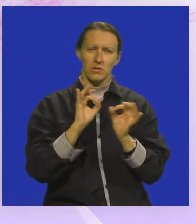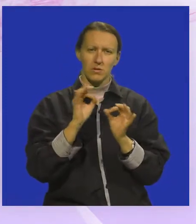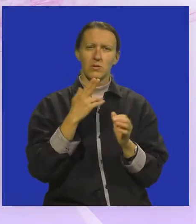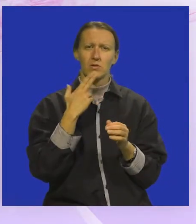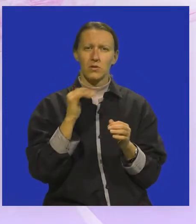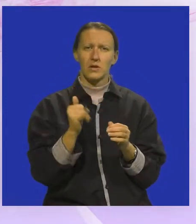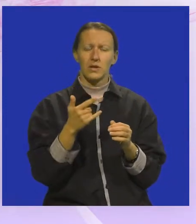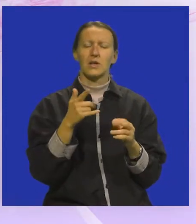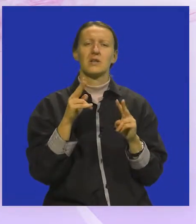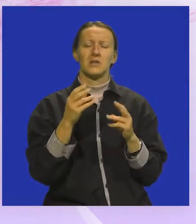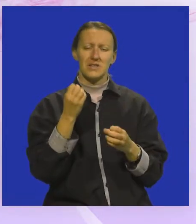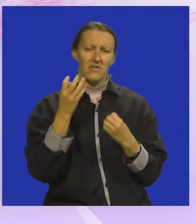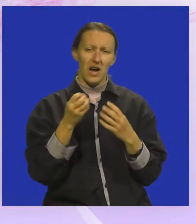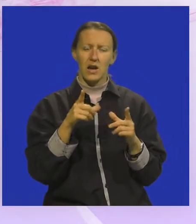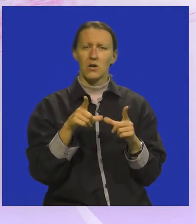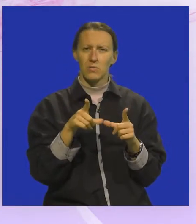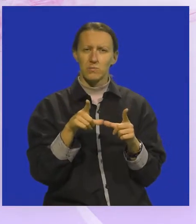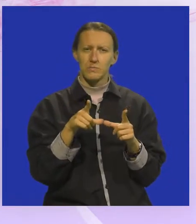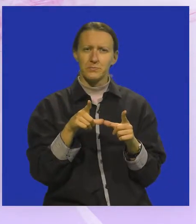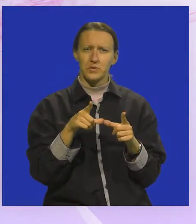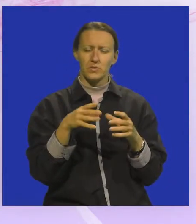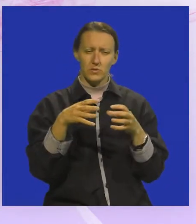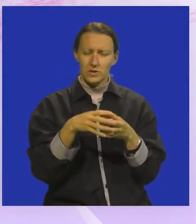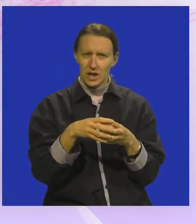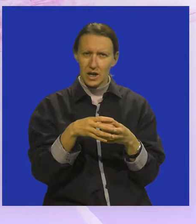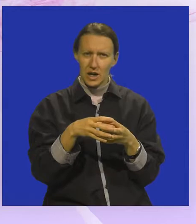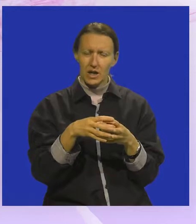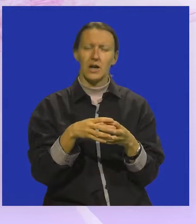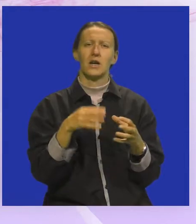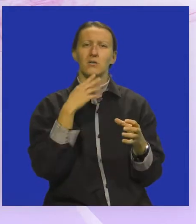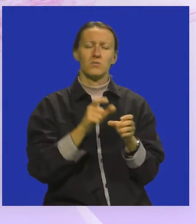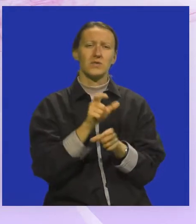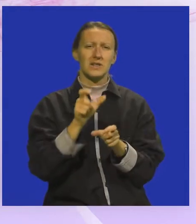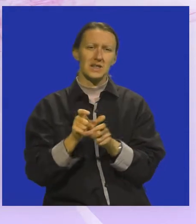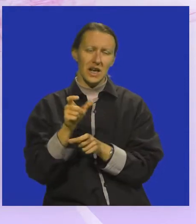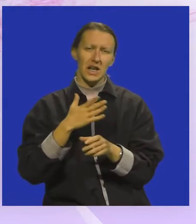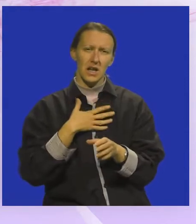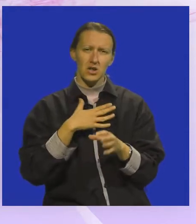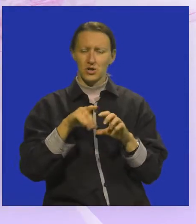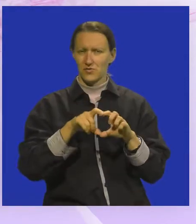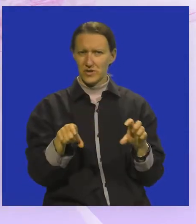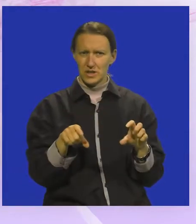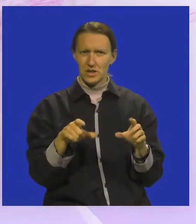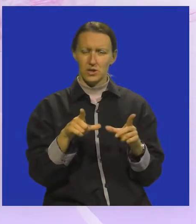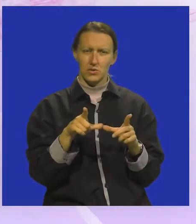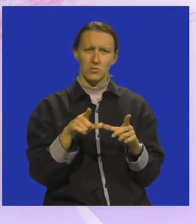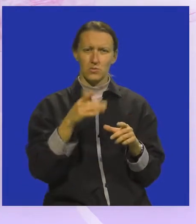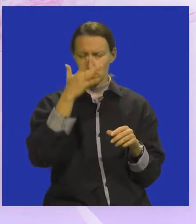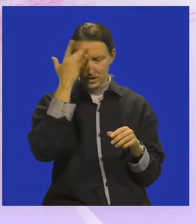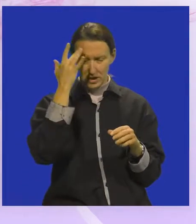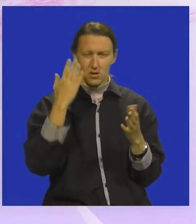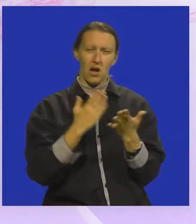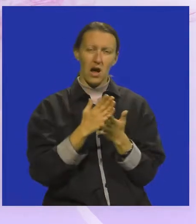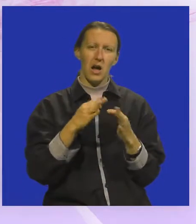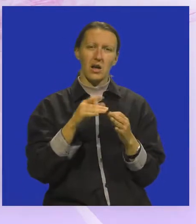koji je stvaran u fiksnom dijelu, ajmo reći, u zgradama našeg vrtića tijekom ljeta,